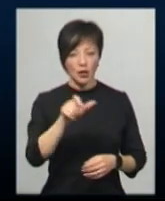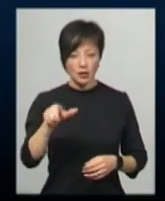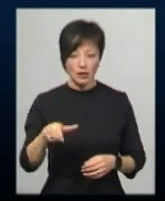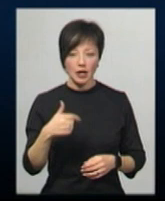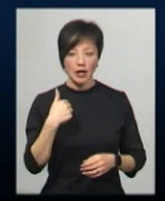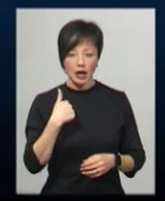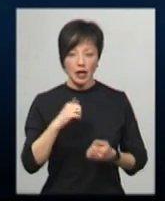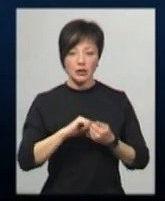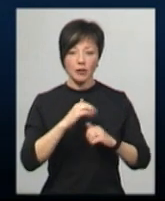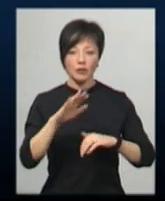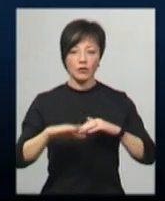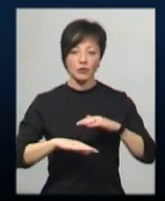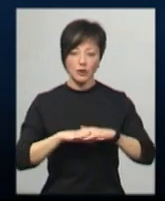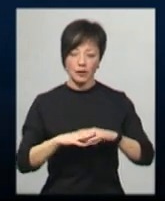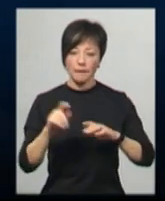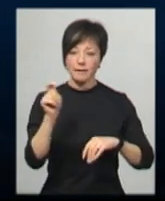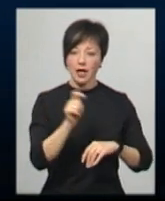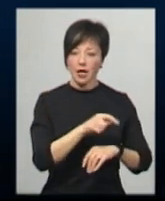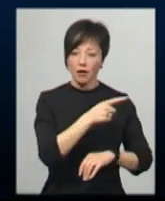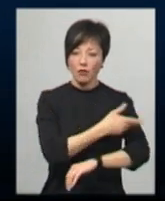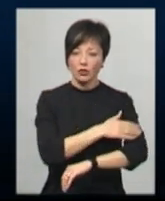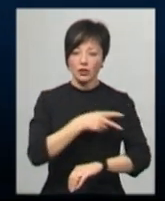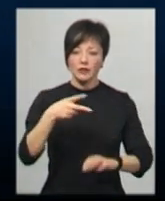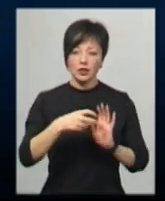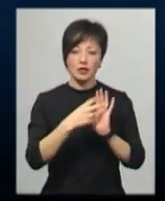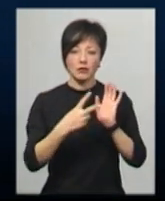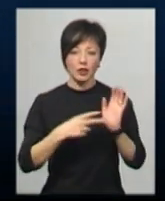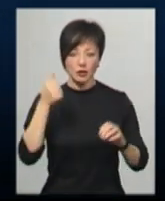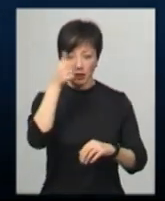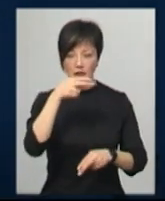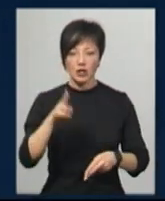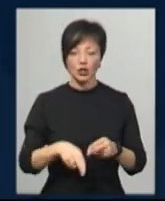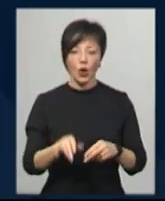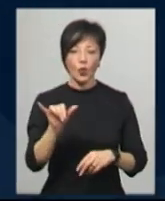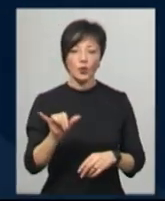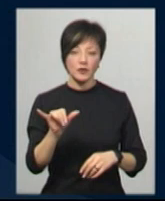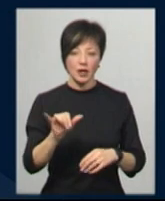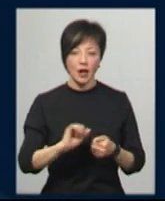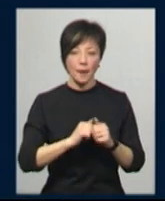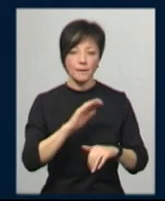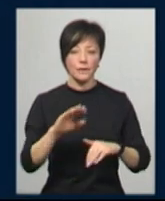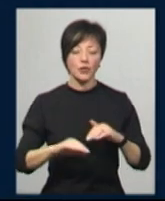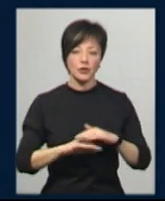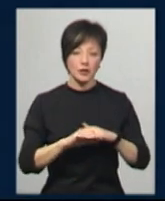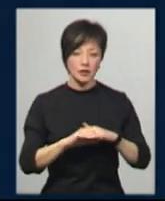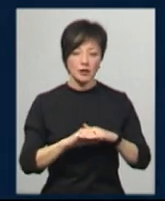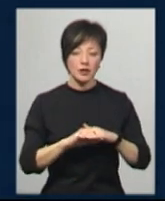Подільського в 2018 році. Після закінчення нашого університету в Камінць Подільському подату.